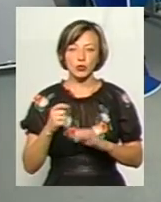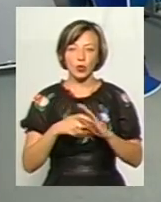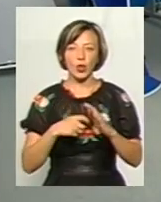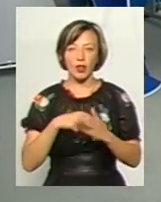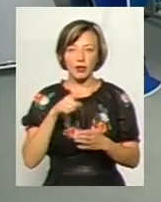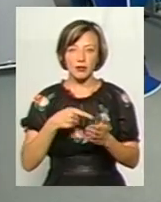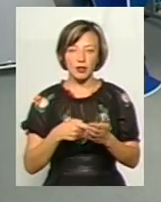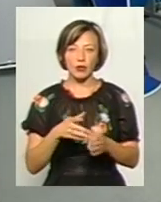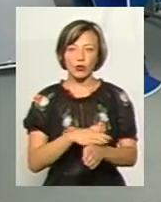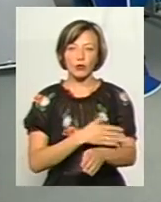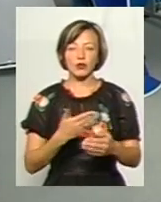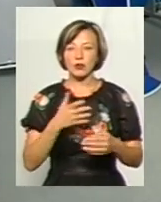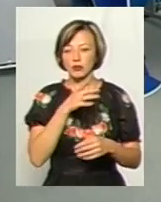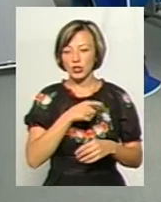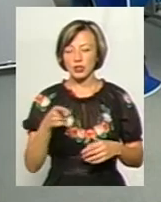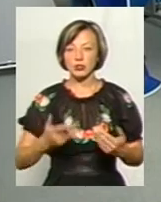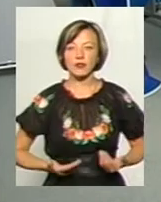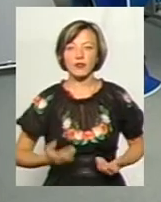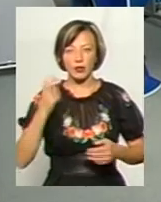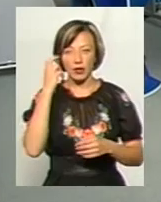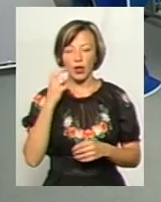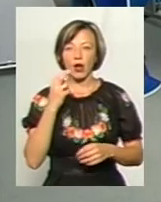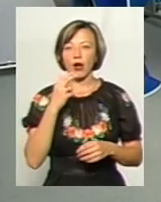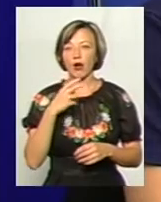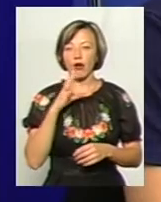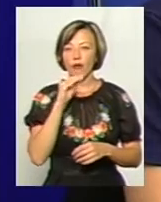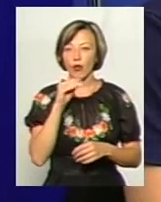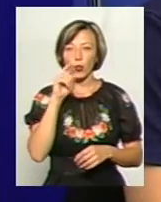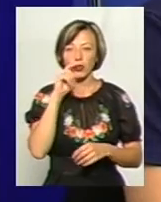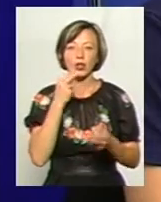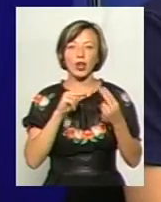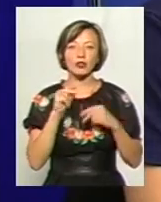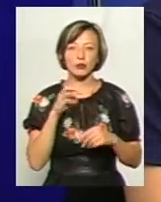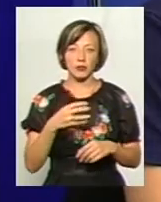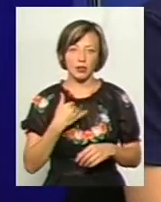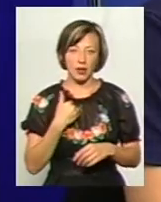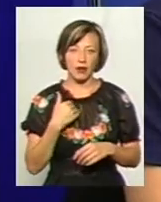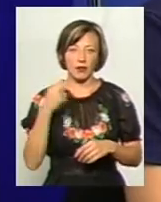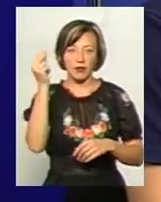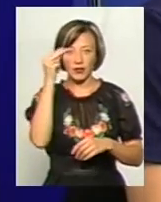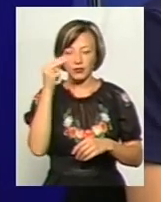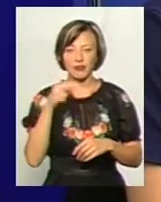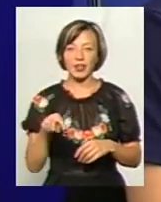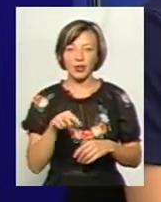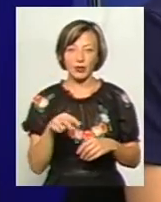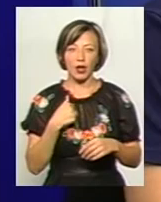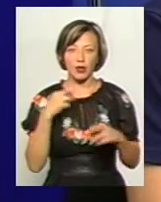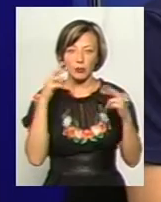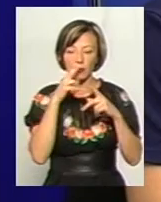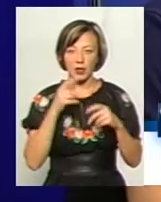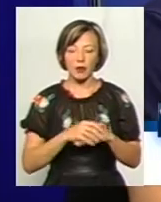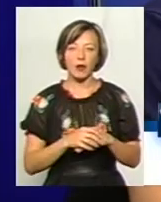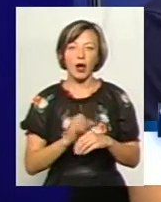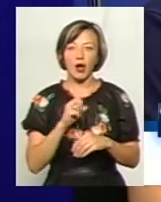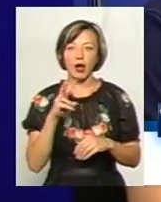Донецька, але довший час вже проживає в Києві, і він говорив, українською краще за мене, тому що він її вивчив літературно, я, звичайно, говорю з помилками. Але він